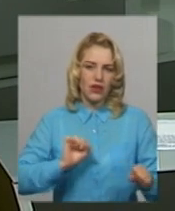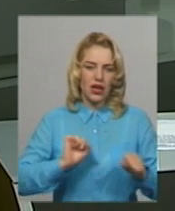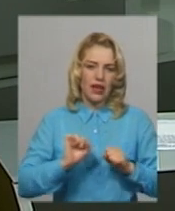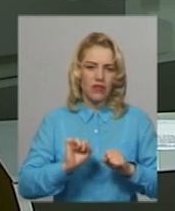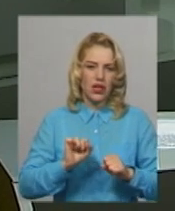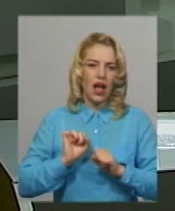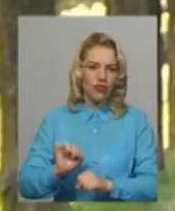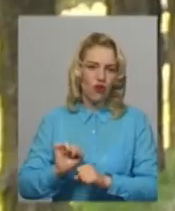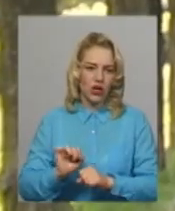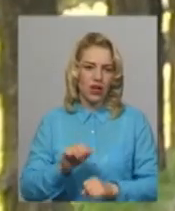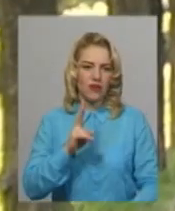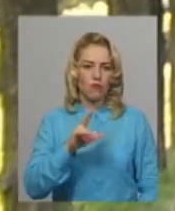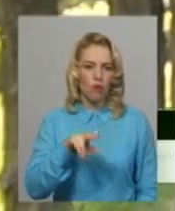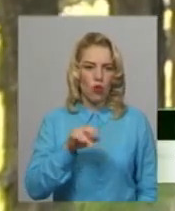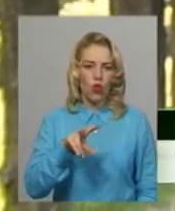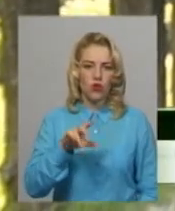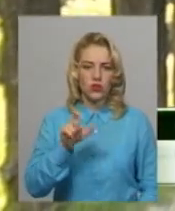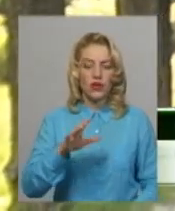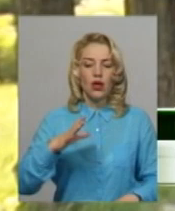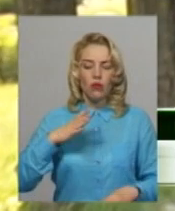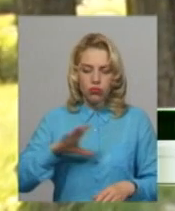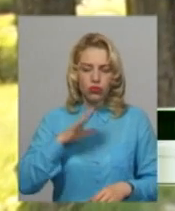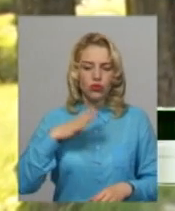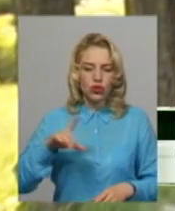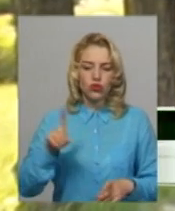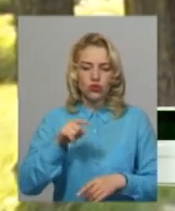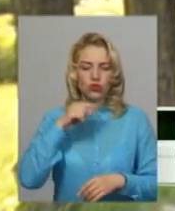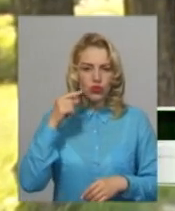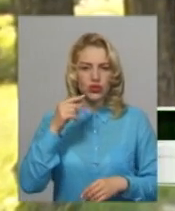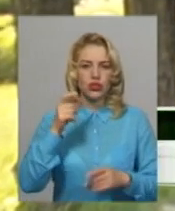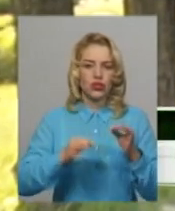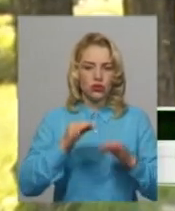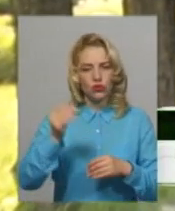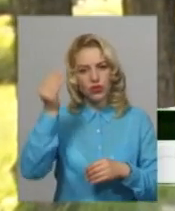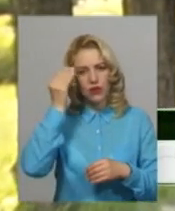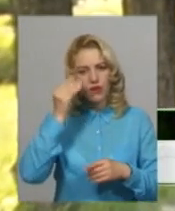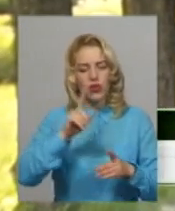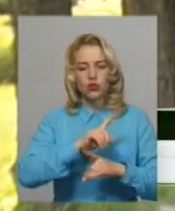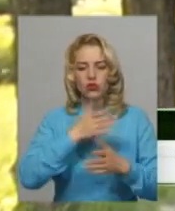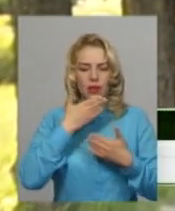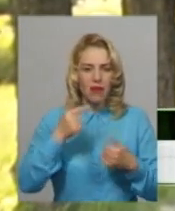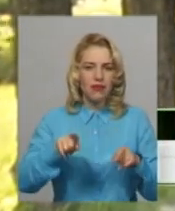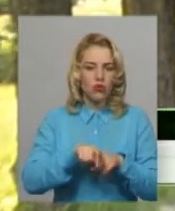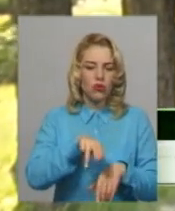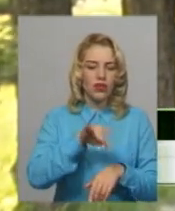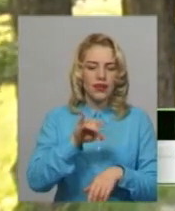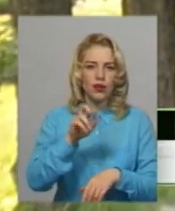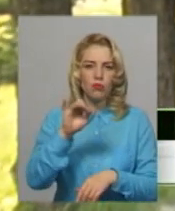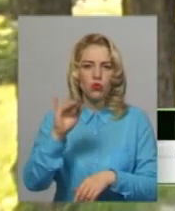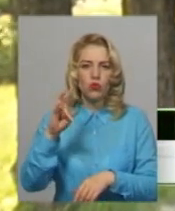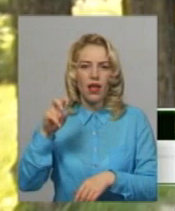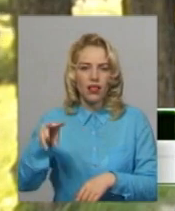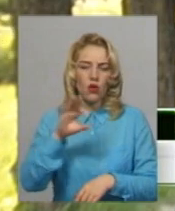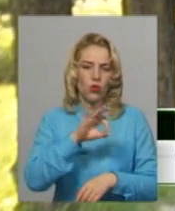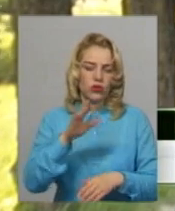Полозов. Цілком очікувано було те, що російські судді вдаватимуть, що жодного трибуналу ООН не існує. Що вони нічого не знають, і до ухвалення